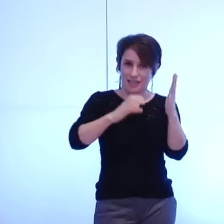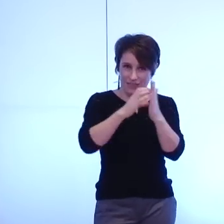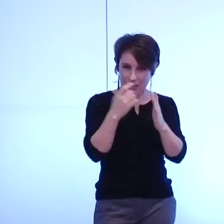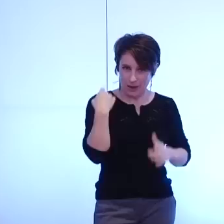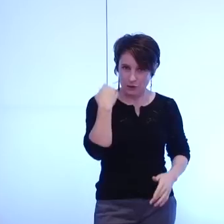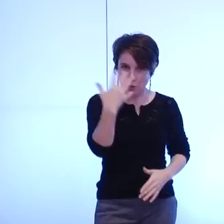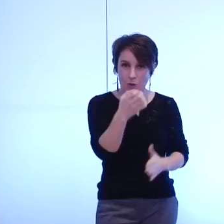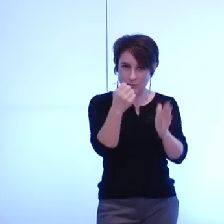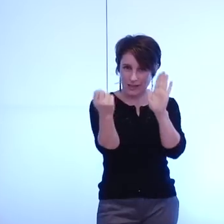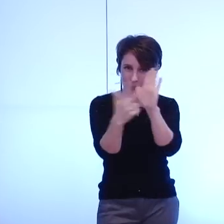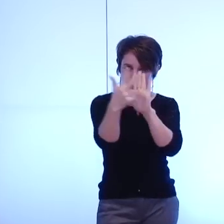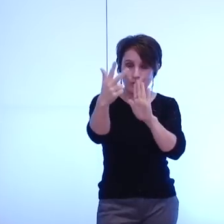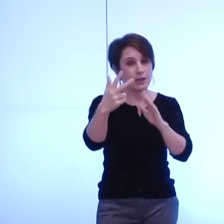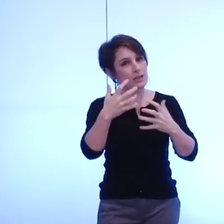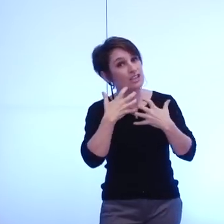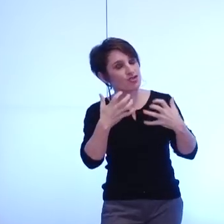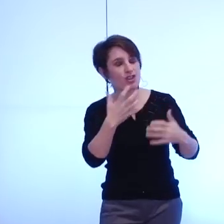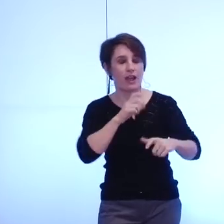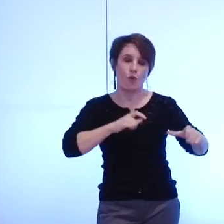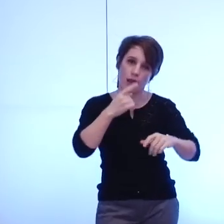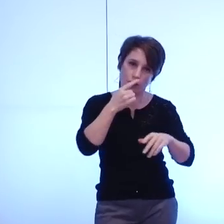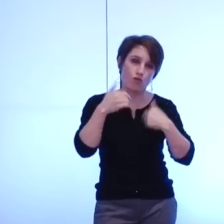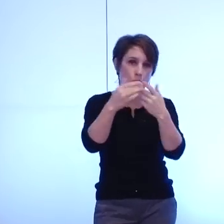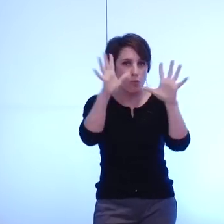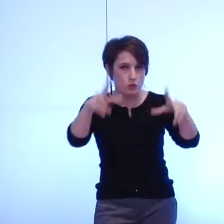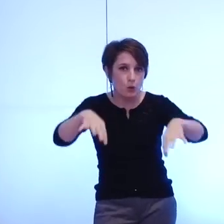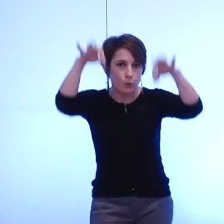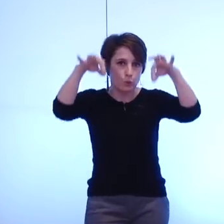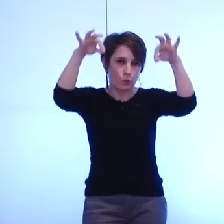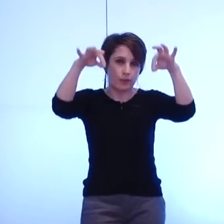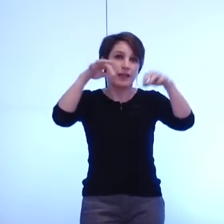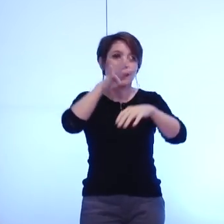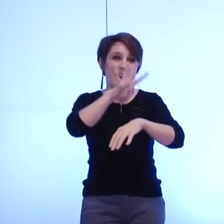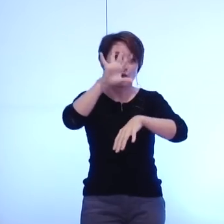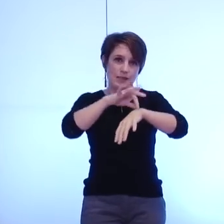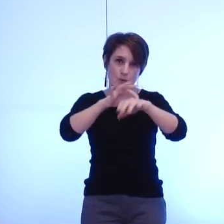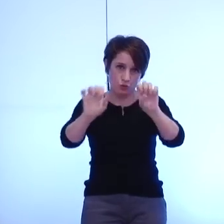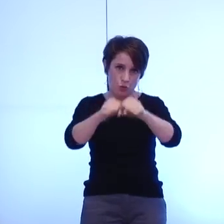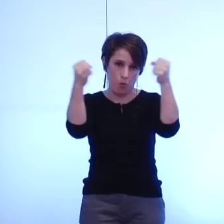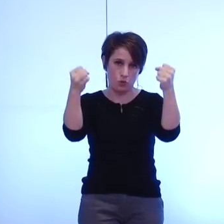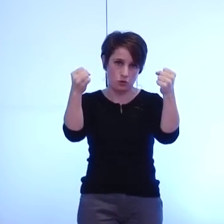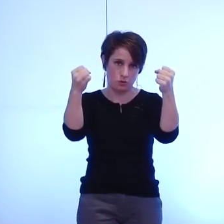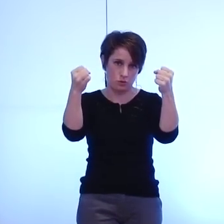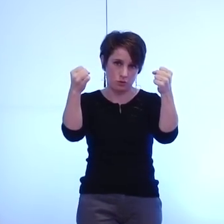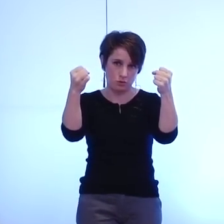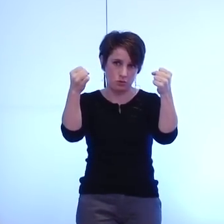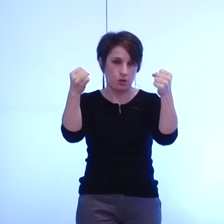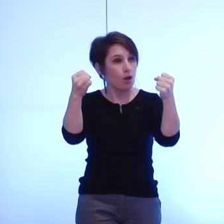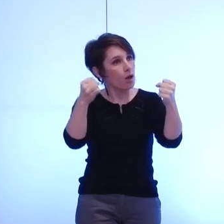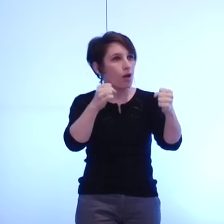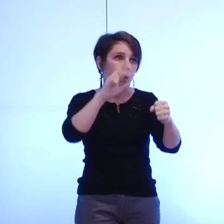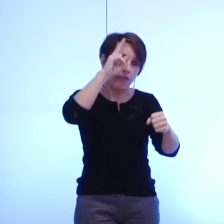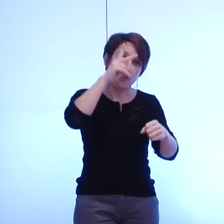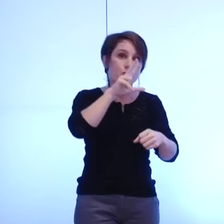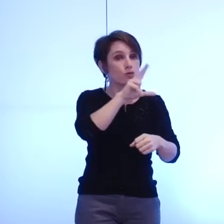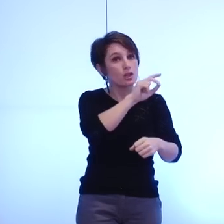donc adoptée chers collègues je vous propose donc une suspension de séance pour 45 minutes d'habitude c'est 35